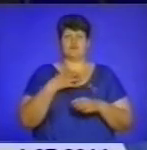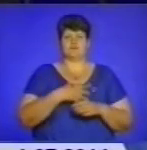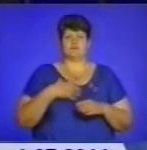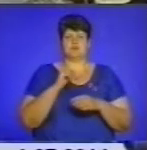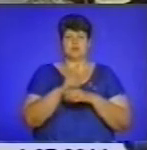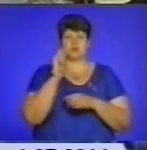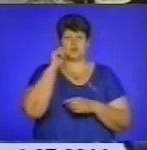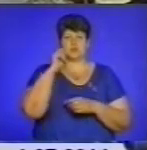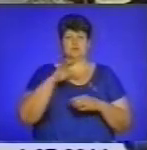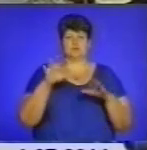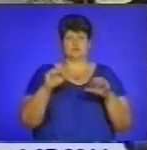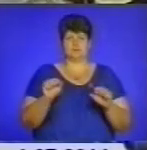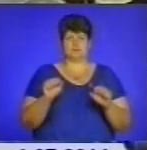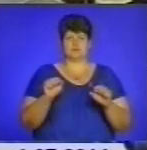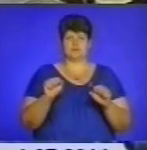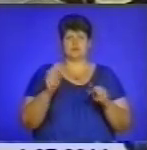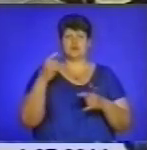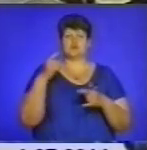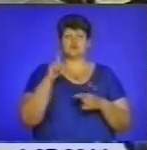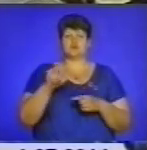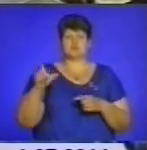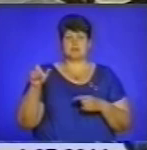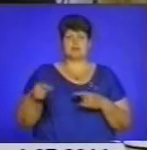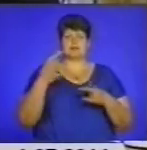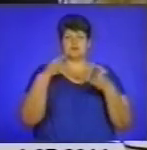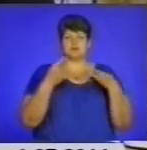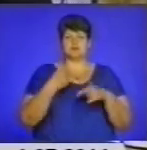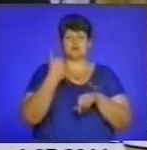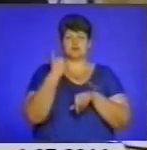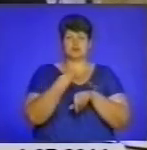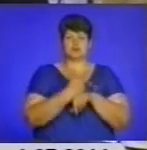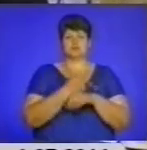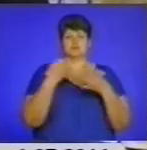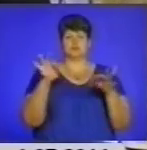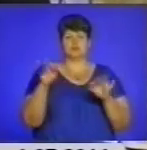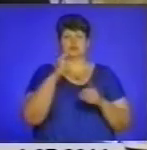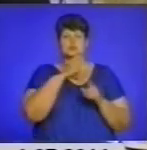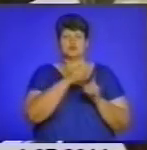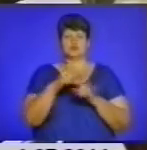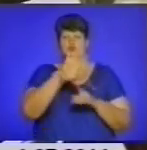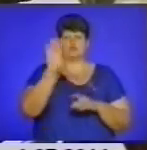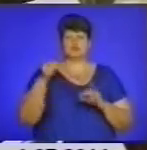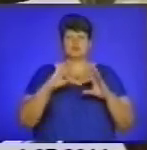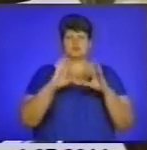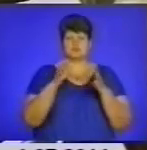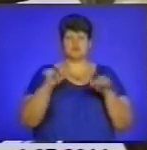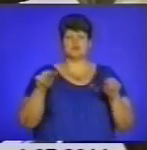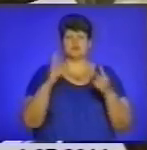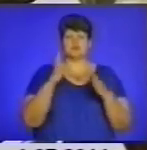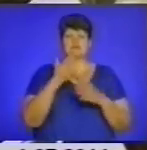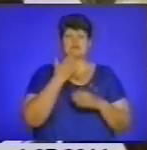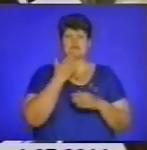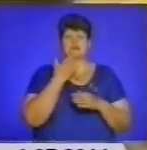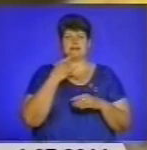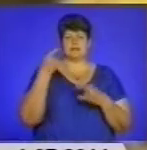влади. Суспільне телебачення – основа свободи слова в усьому світі. Український аналог створюється на базі національної